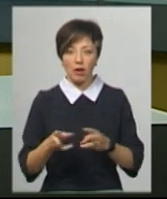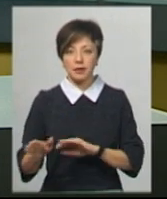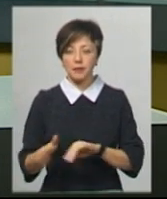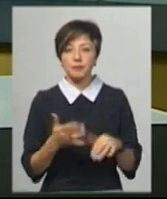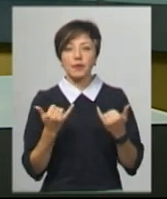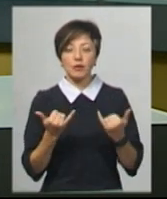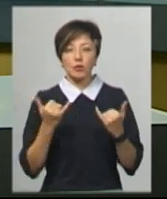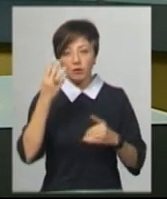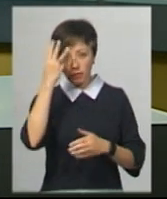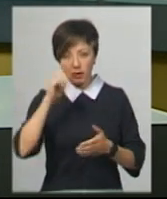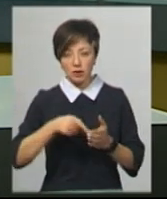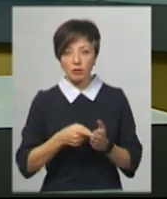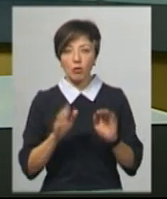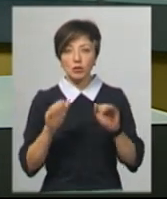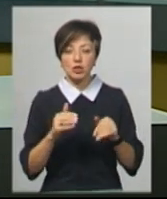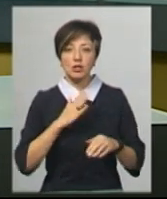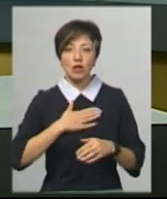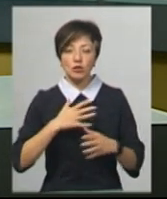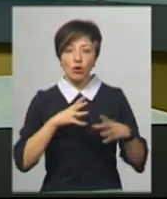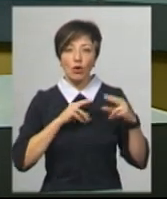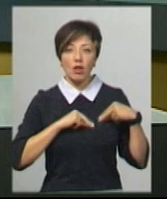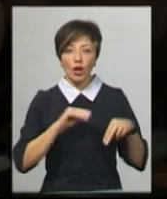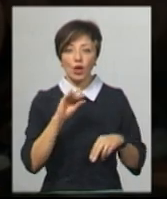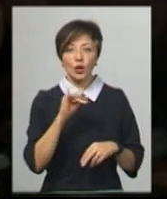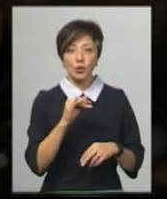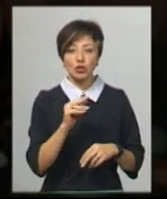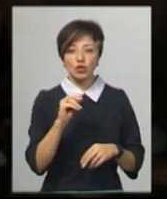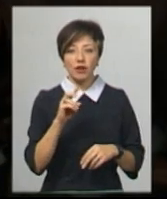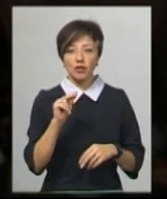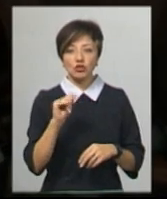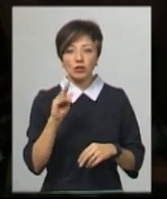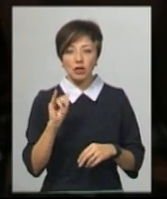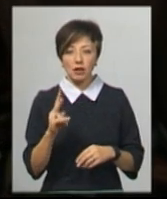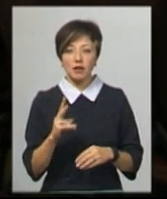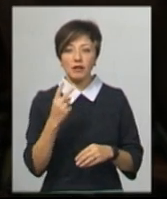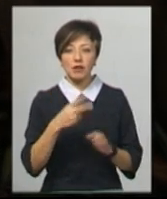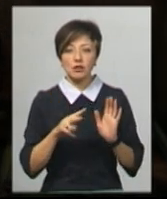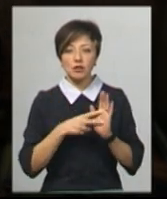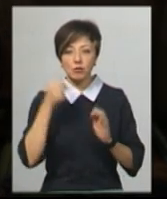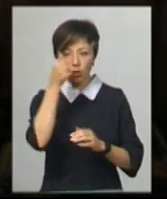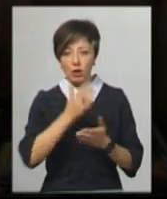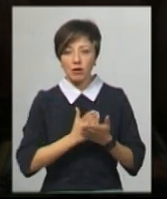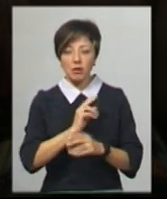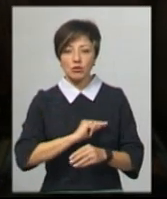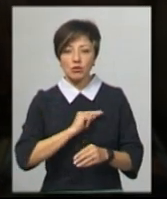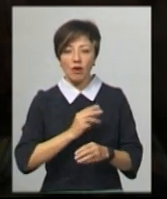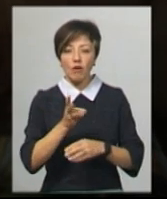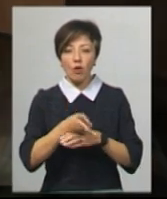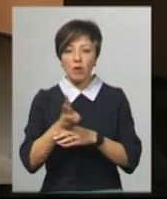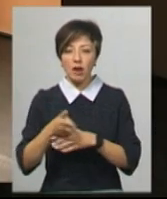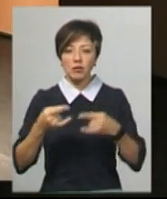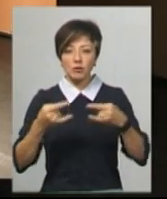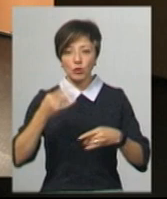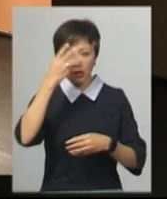Сьогодні у Хмельницькому попрощались із нашим колегою Юрієм Черевичником. Він 27 років працював оператором на телебаченні